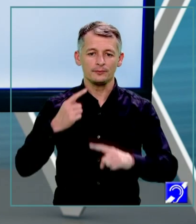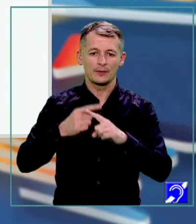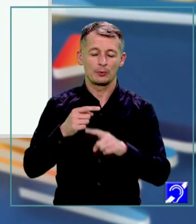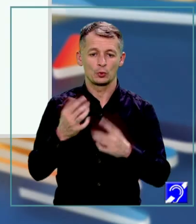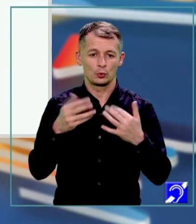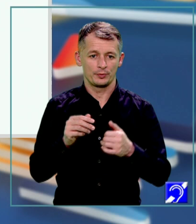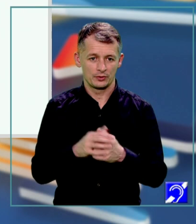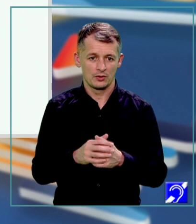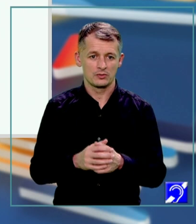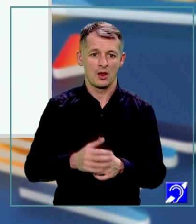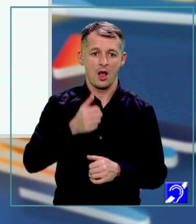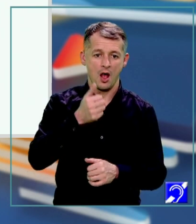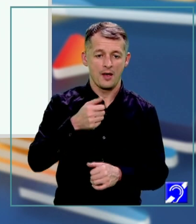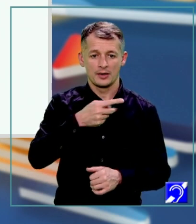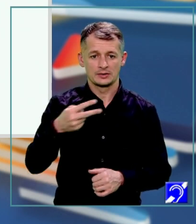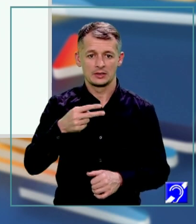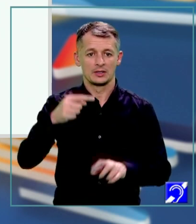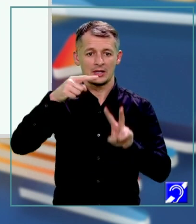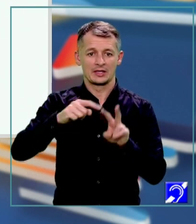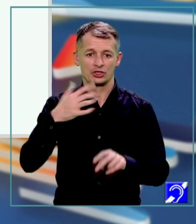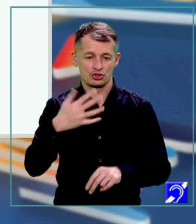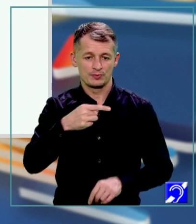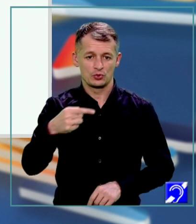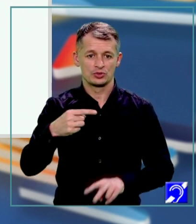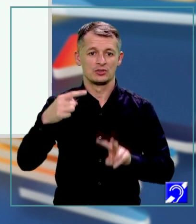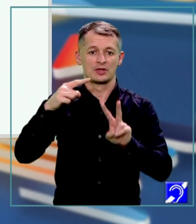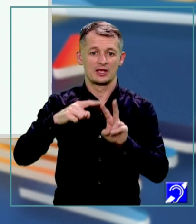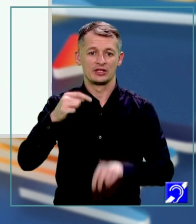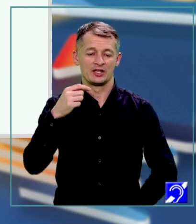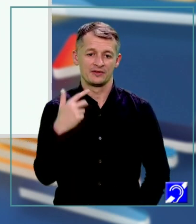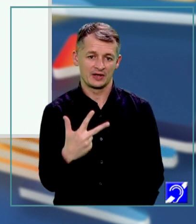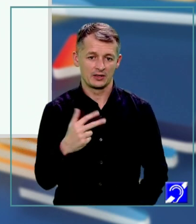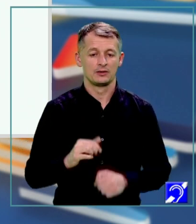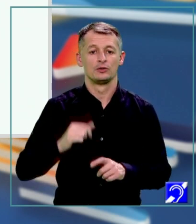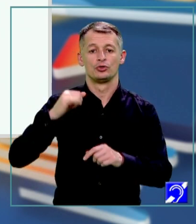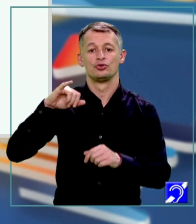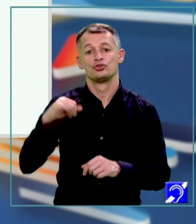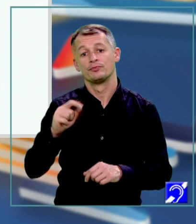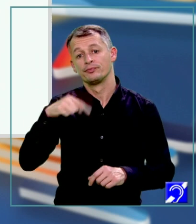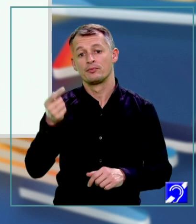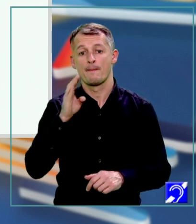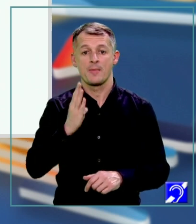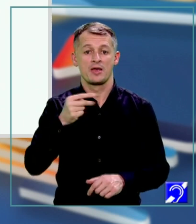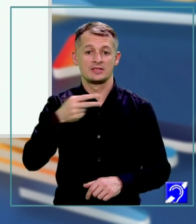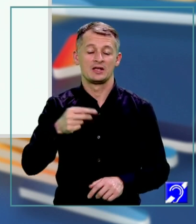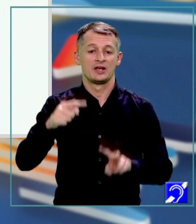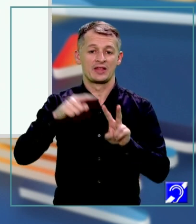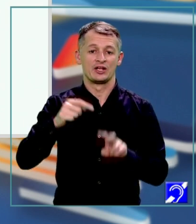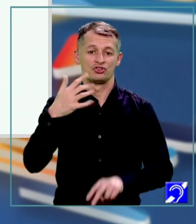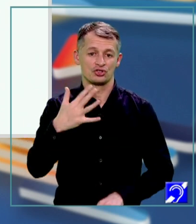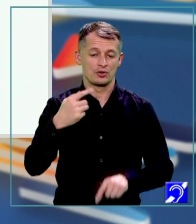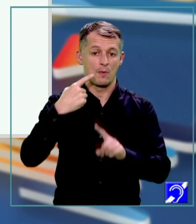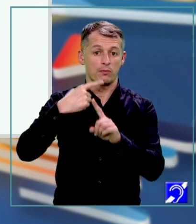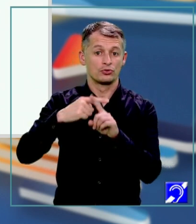numerelor A egal radical din 5 minus radical din 3 și B egal radical din